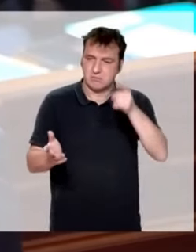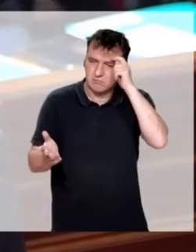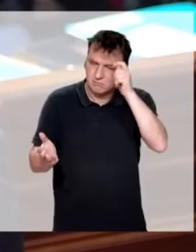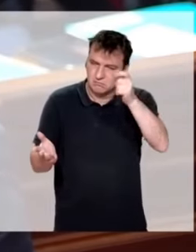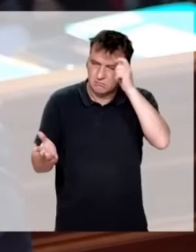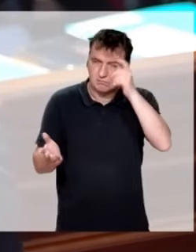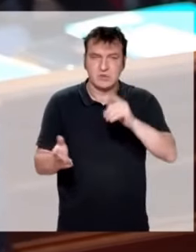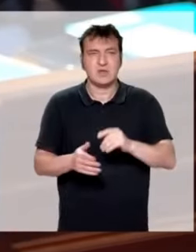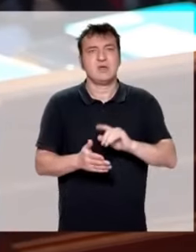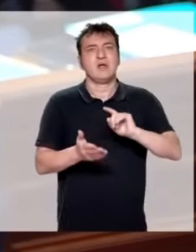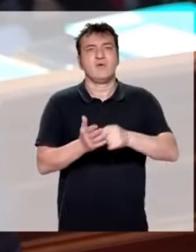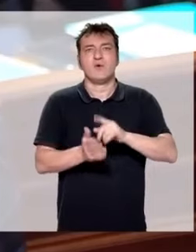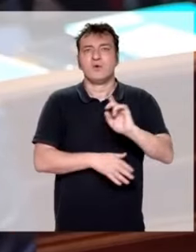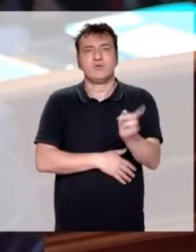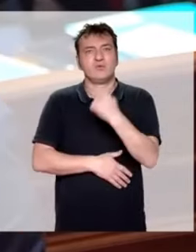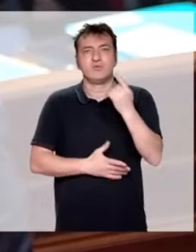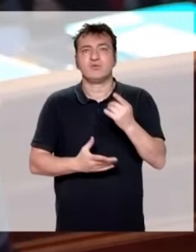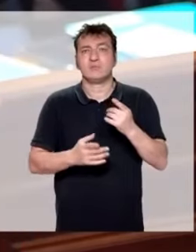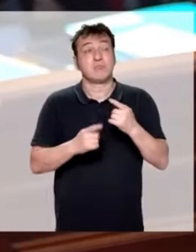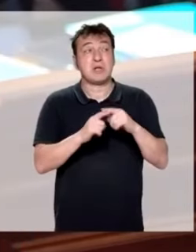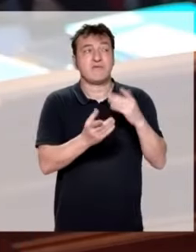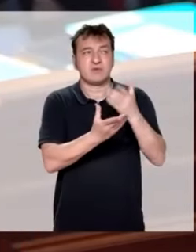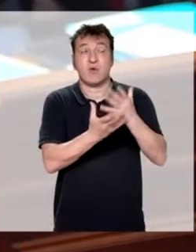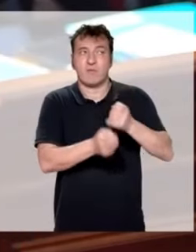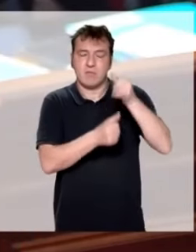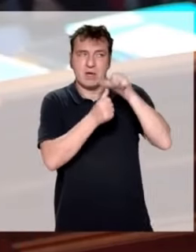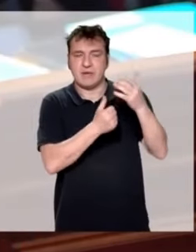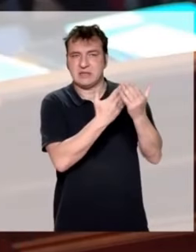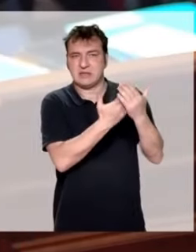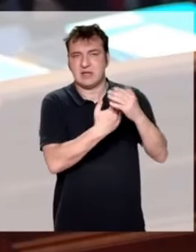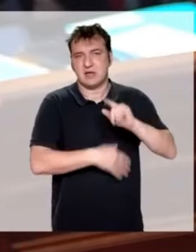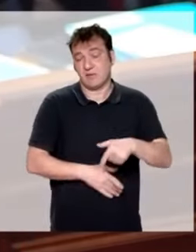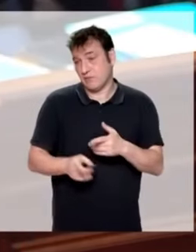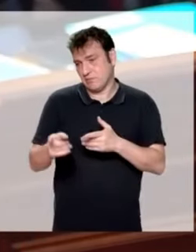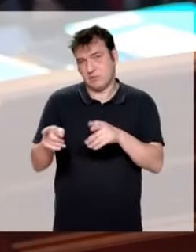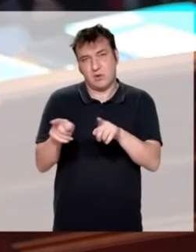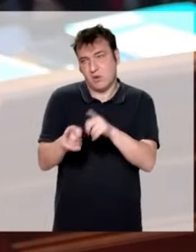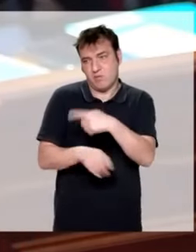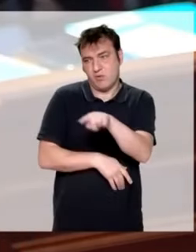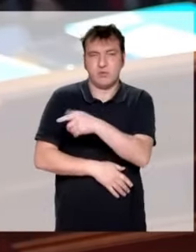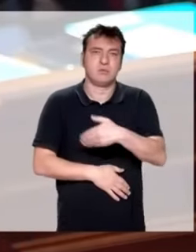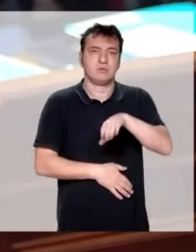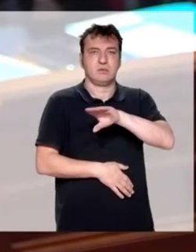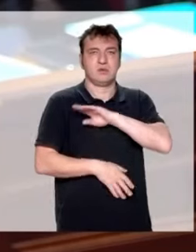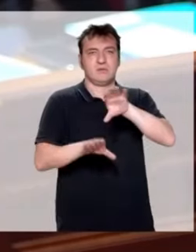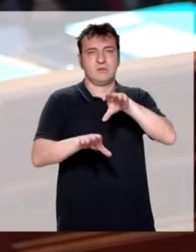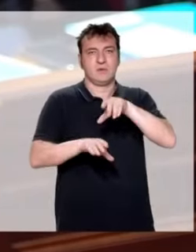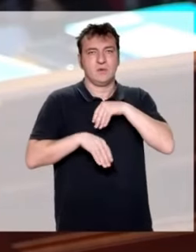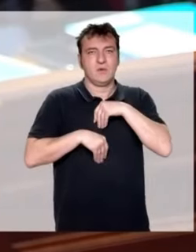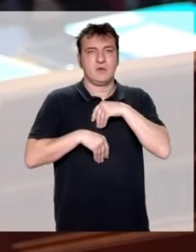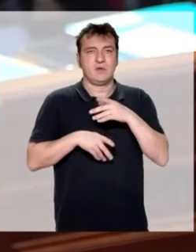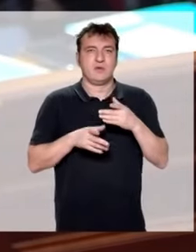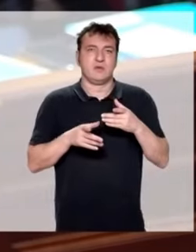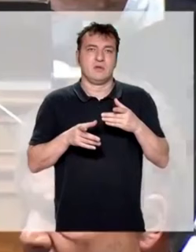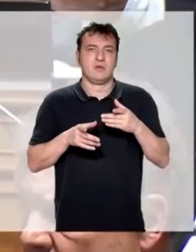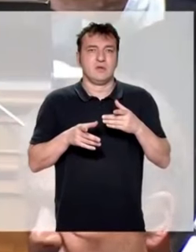que nous devons tous et tous, et c'est ce que je veux retenir des différentes interventions, nous hisser à cette hauteur-là et à cette très grande responsabilité dont font preuve les forces